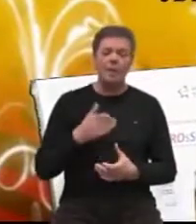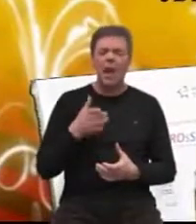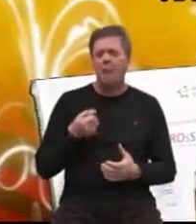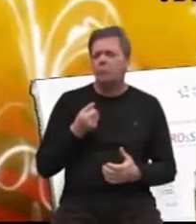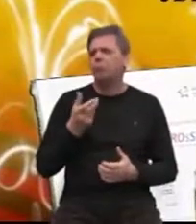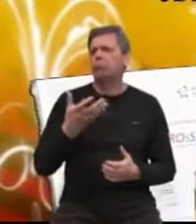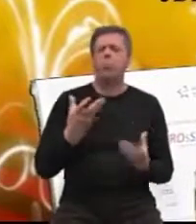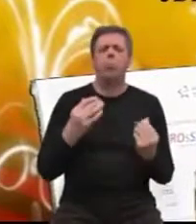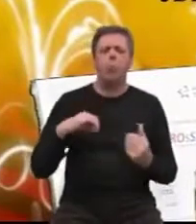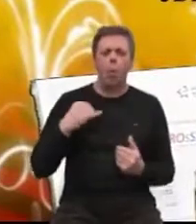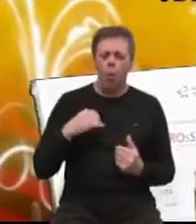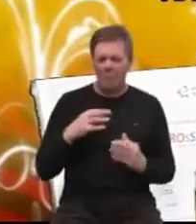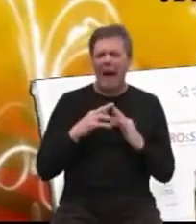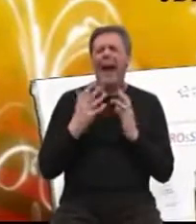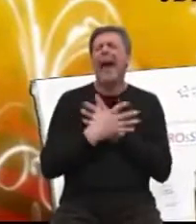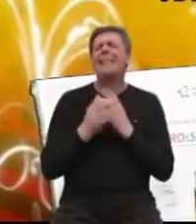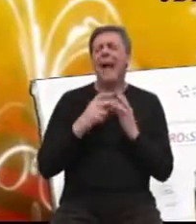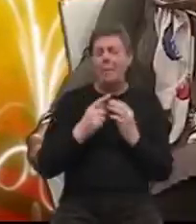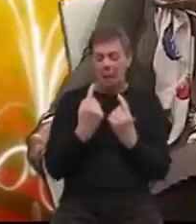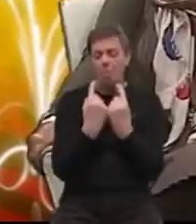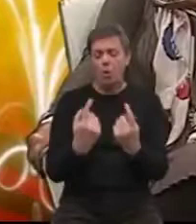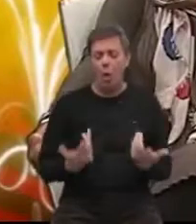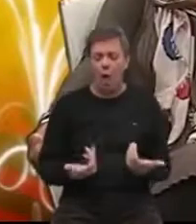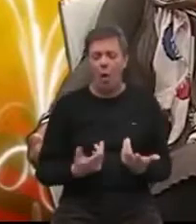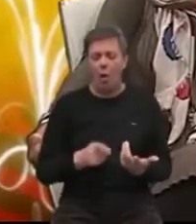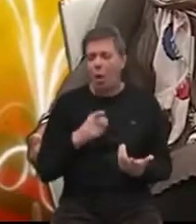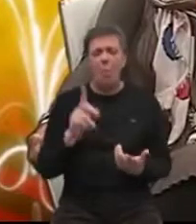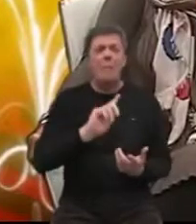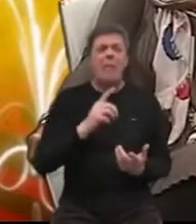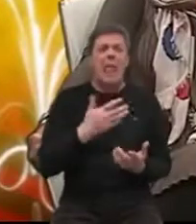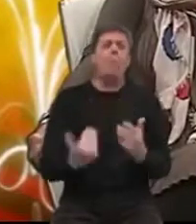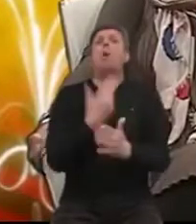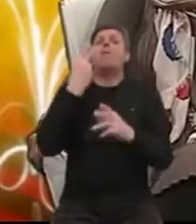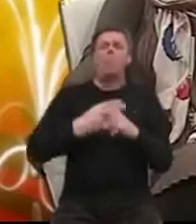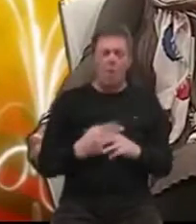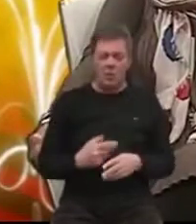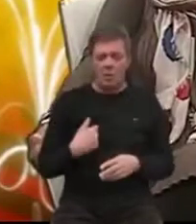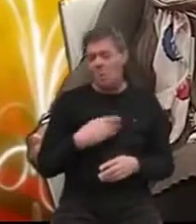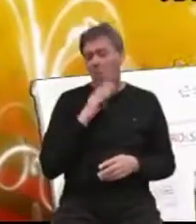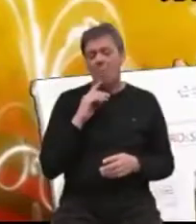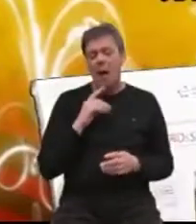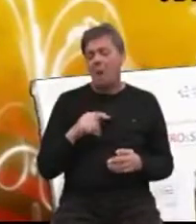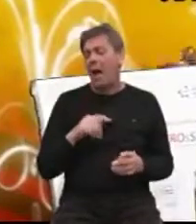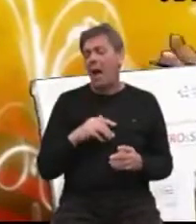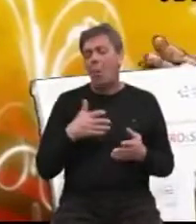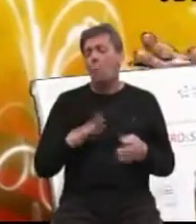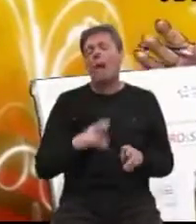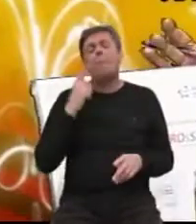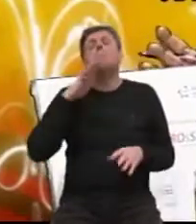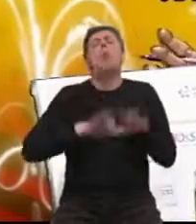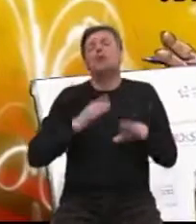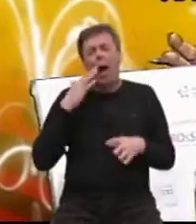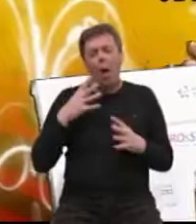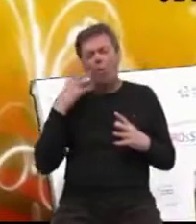godina Alzheimer postojao, nije Alzheimer od jučer. Moja mama je vjerojatno umrla od Alzheimera i u prema tome